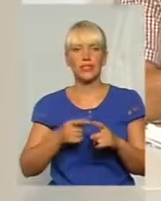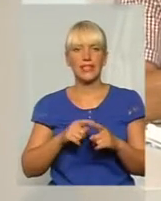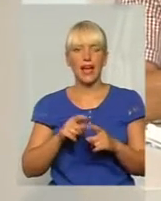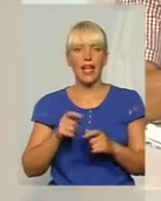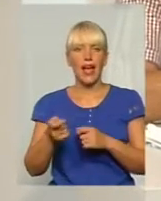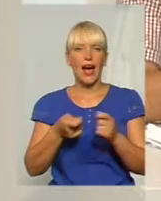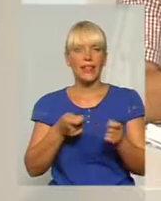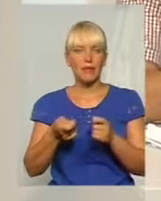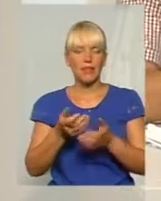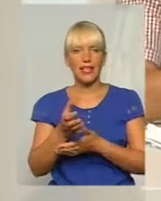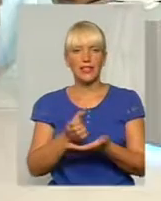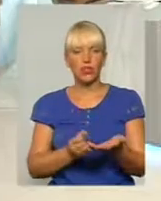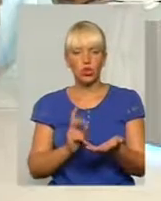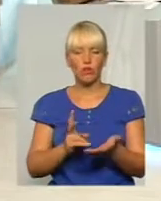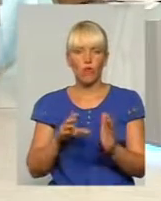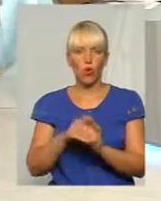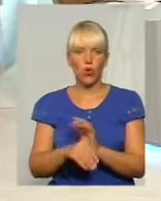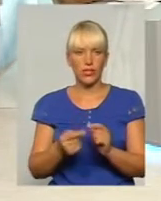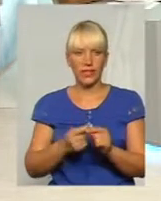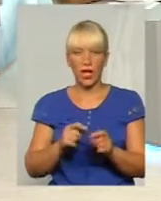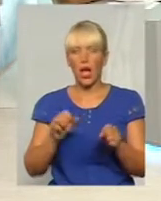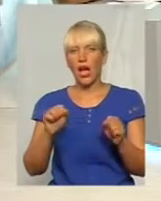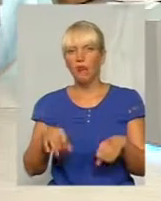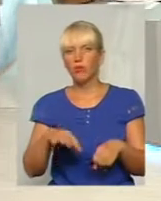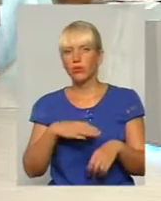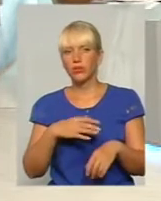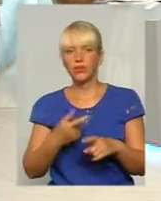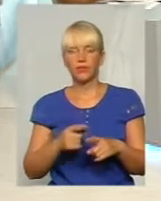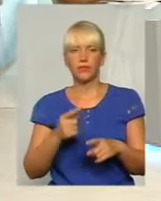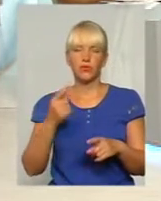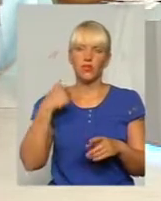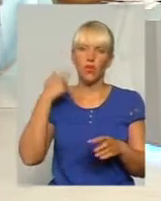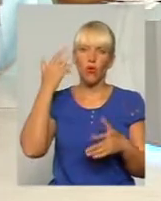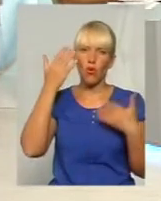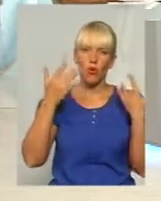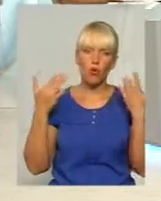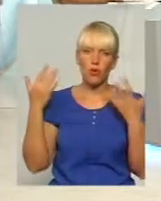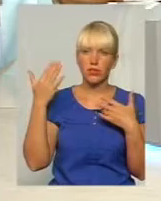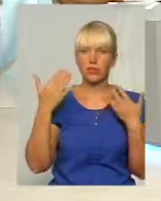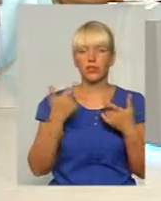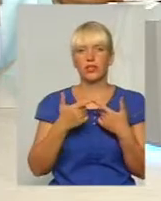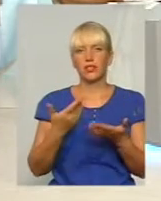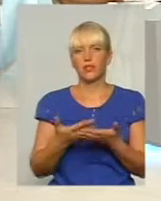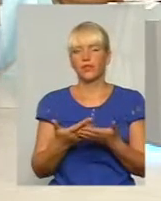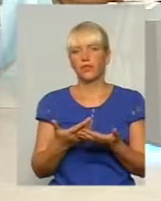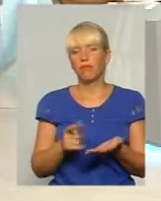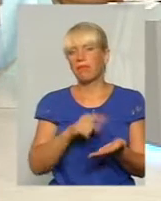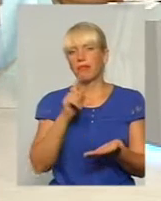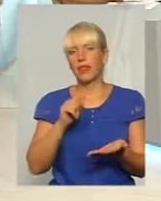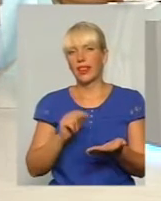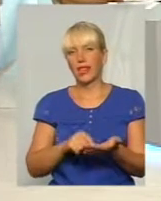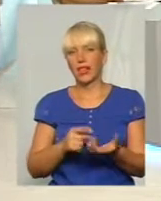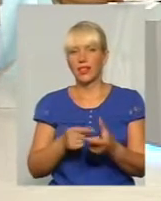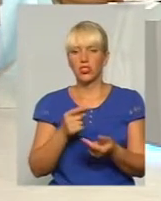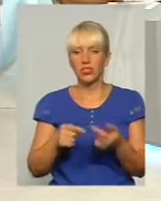Це перше. А друге, ну, звичайно, це просто можна так по роздуми, так і вголоси, не знаю, риторичне питання, чи варто те